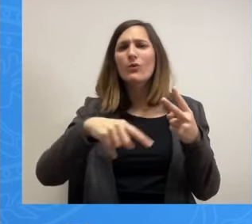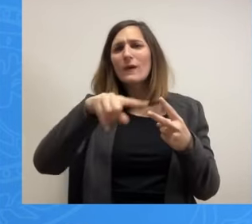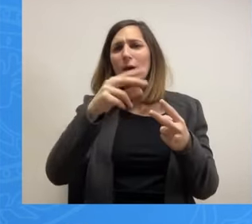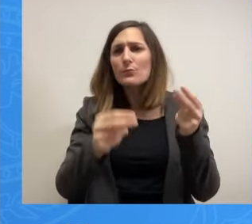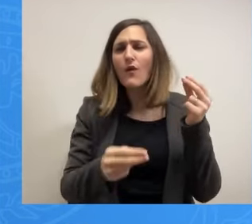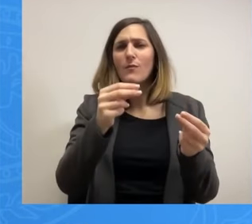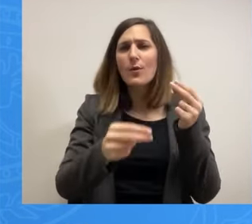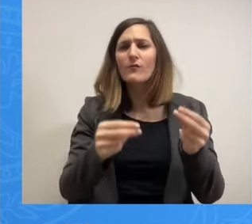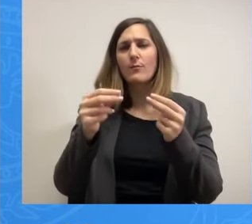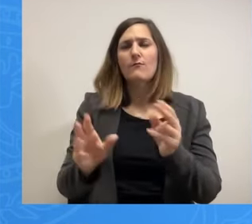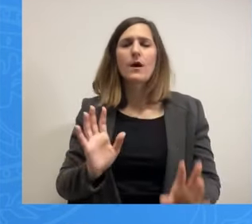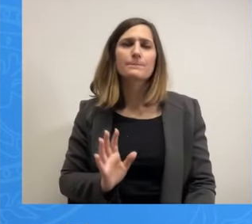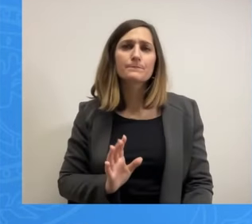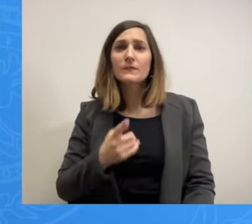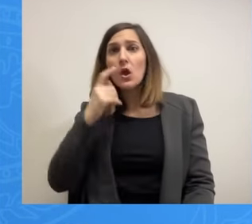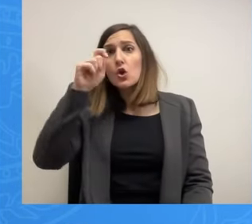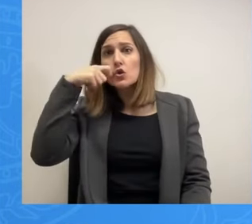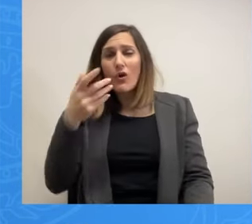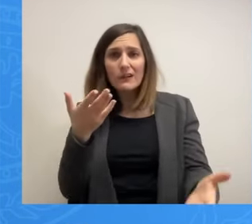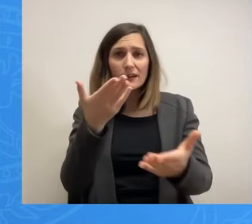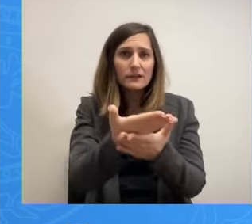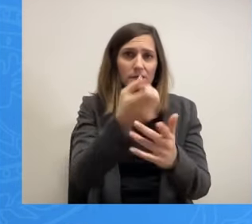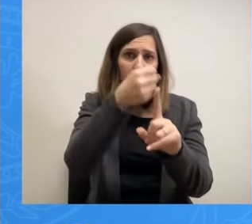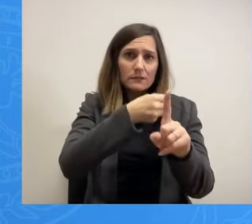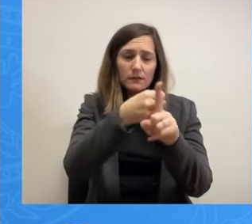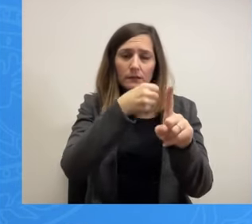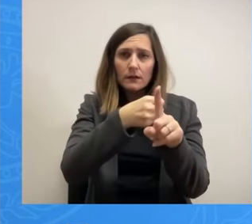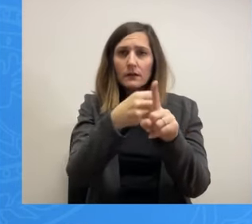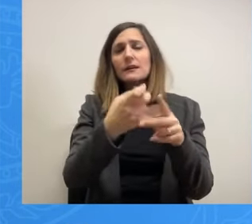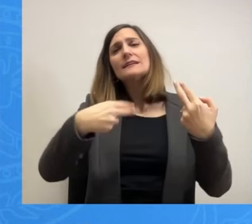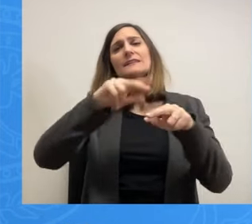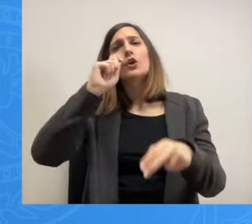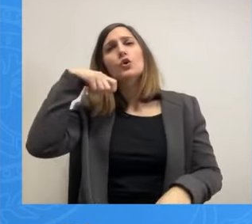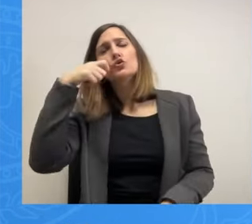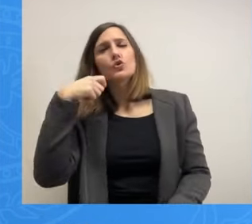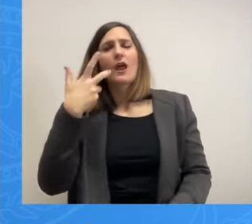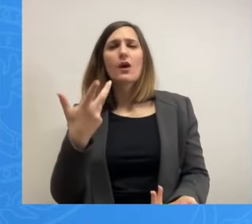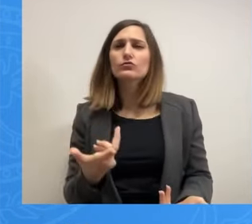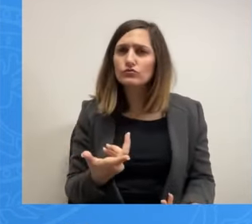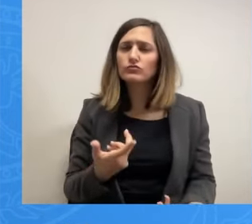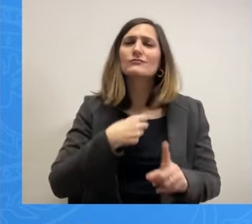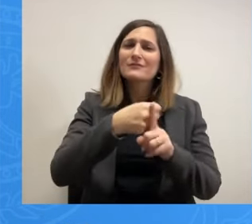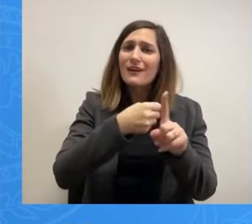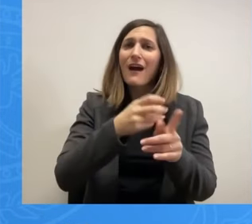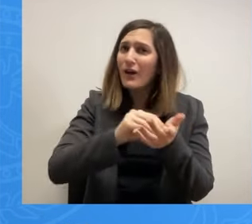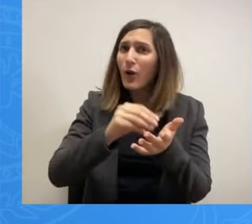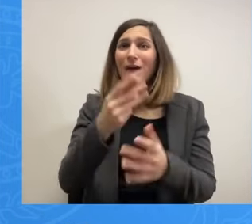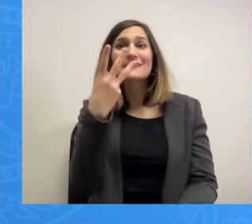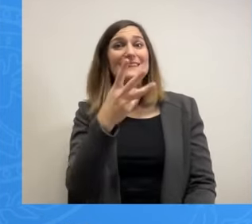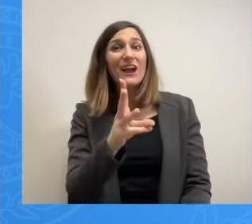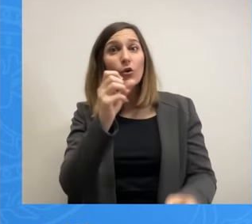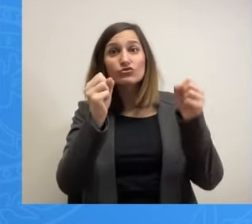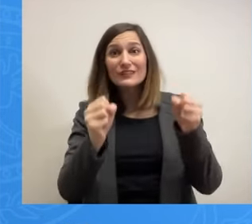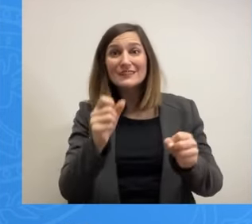Δίκαιο το αίτημα των γονιών, του συλλόγου γονέων και κυκδεμόνων, αλλά και 300 κατοίκων, τα καταθέτω για να τα έχετε,